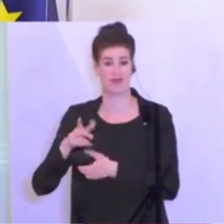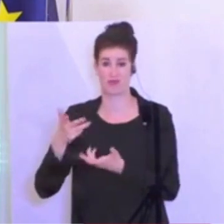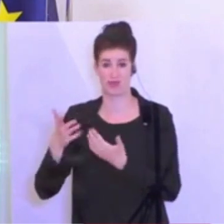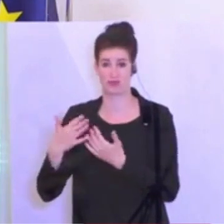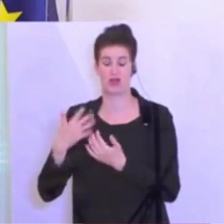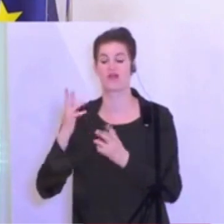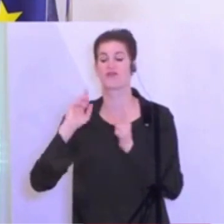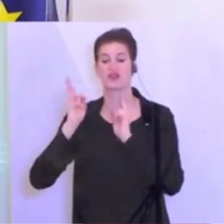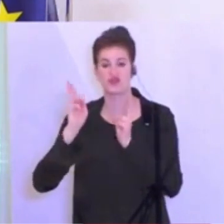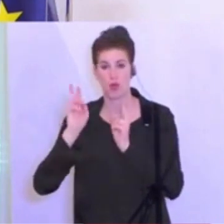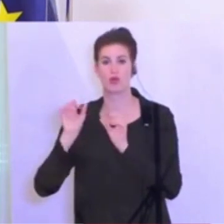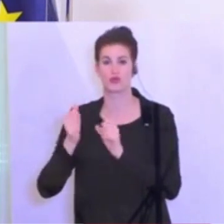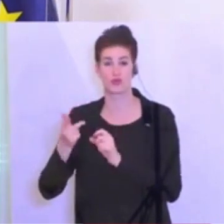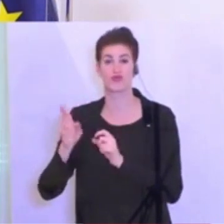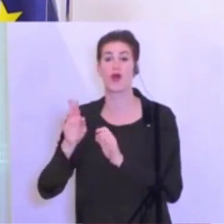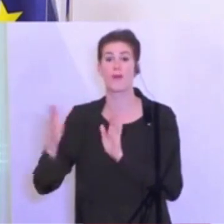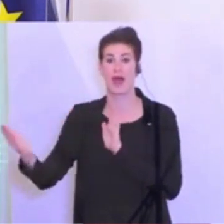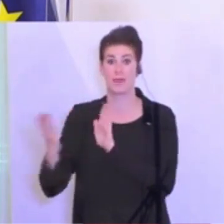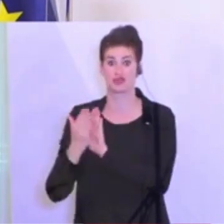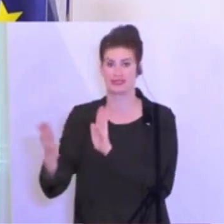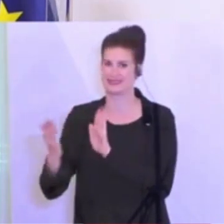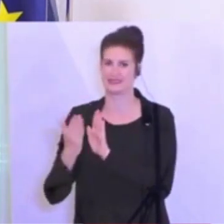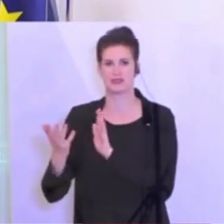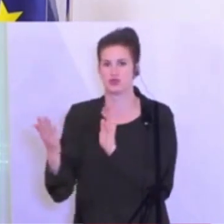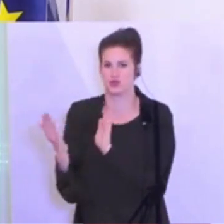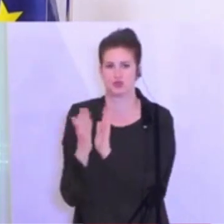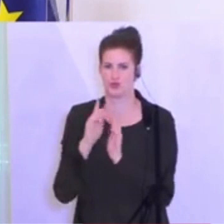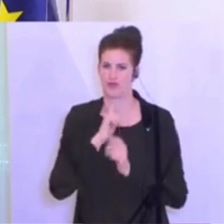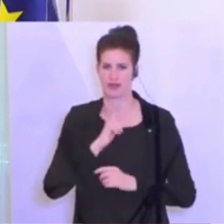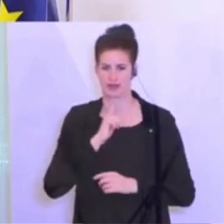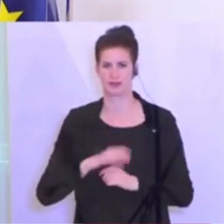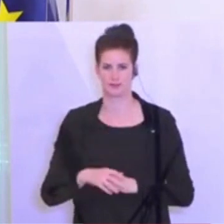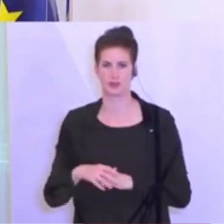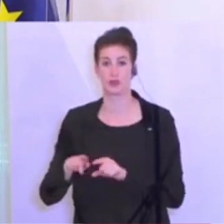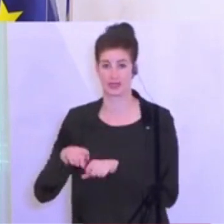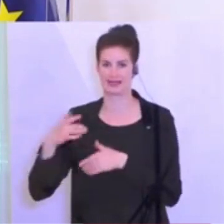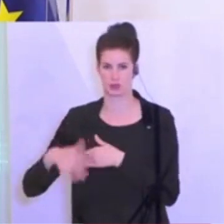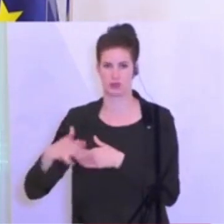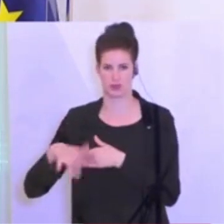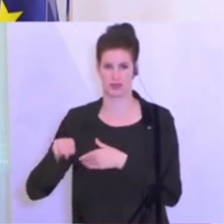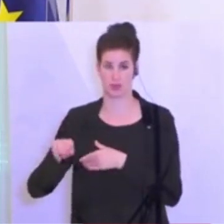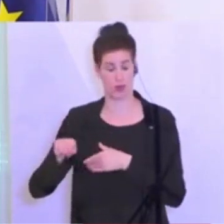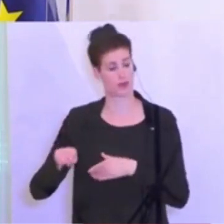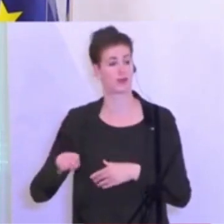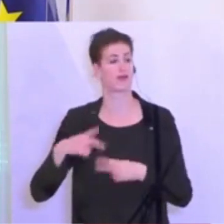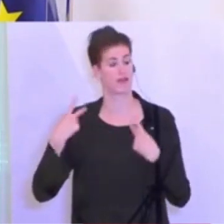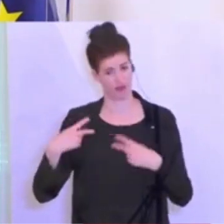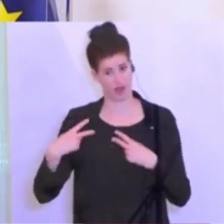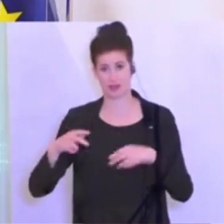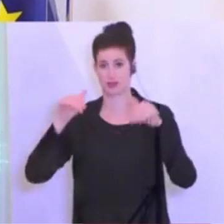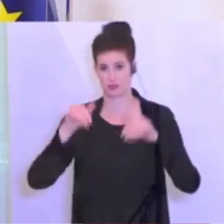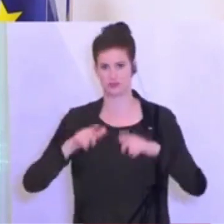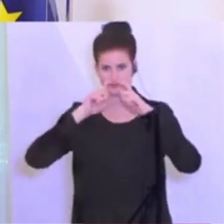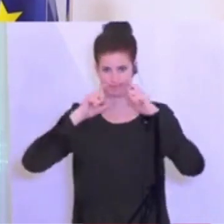kann, Friseure und andere Bereiche, sowie Mitarbeiter der Gastronomie. Das sind die Bereiche, wo der Mund-Nasen-Schutz weiter